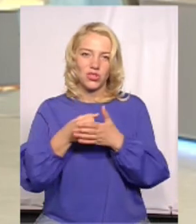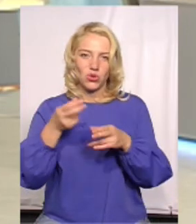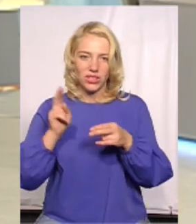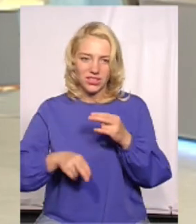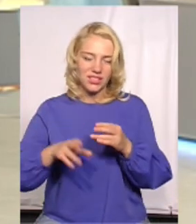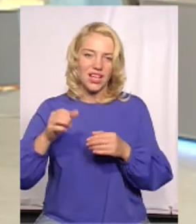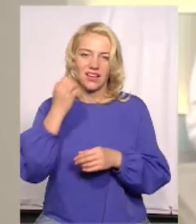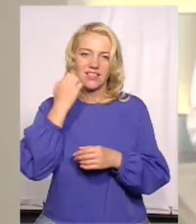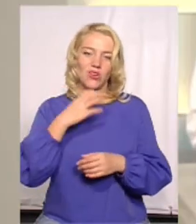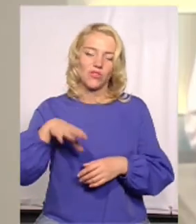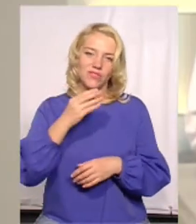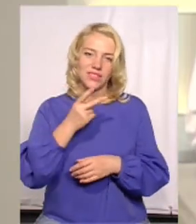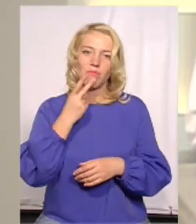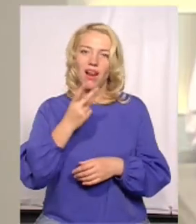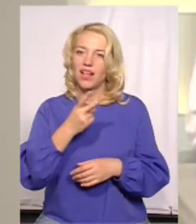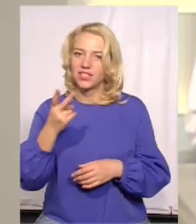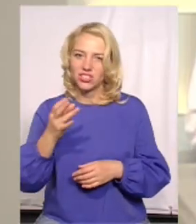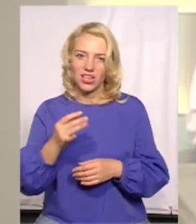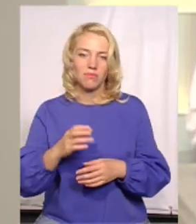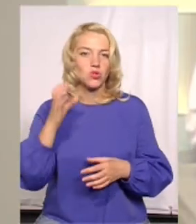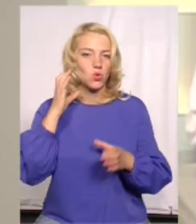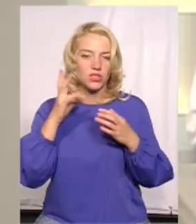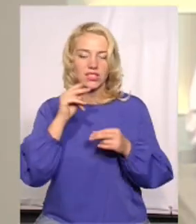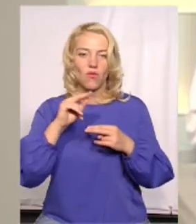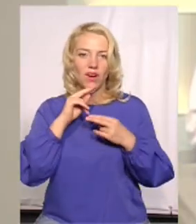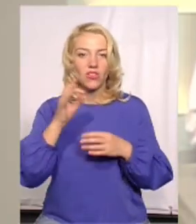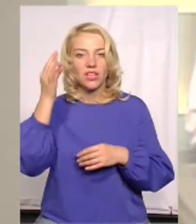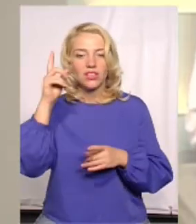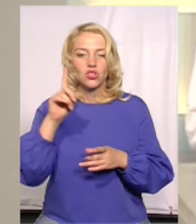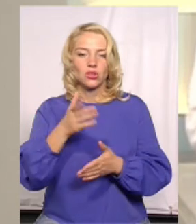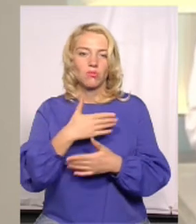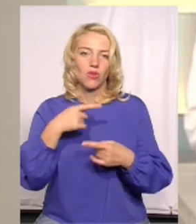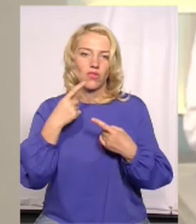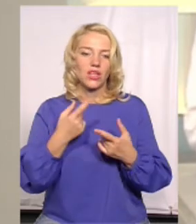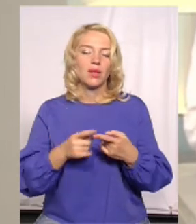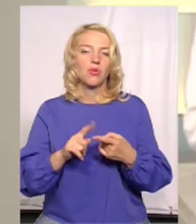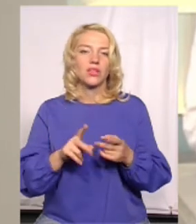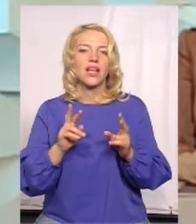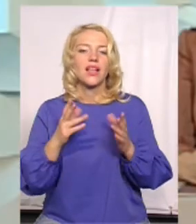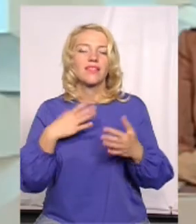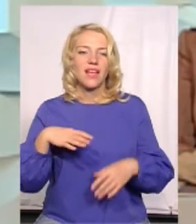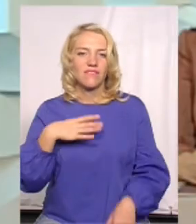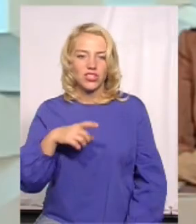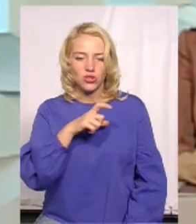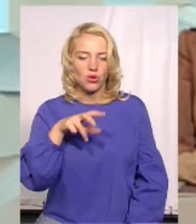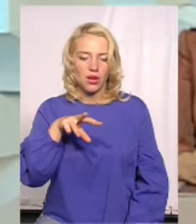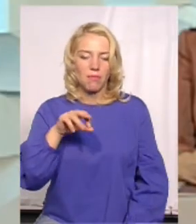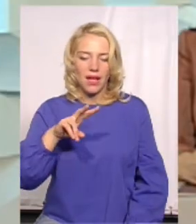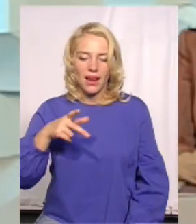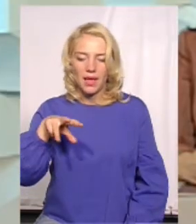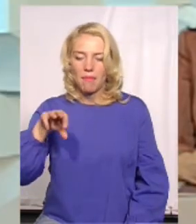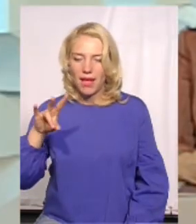дякую нашим глядачам та слухачам за увагу. Нагадаю, що сьогодні ми розмовляли про те, навіщо Хмельмен Хмельницькому.